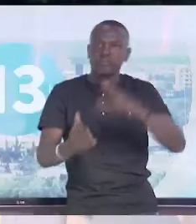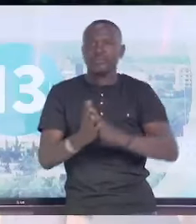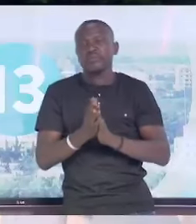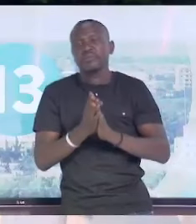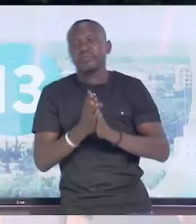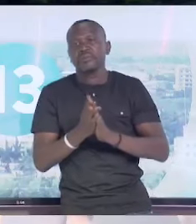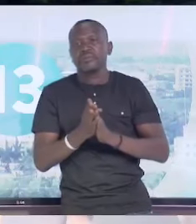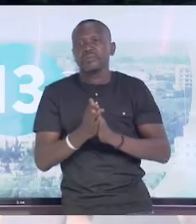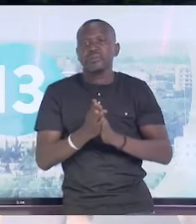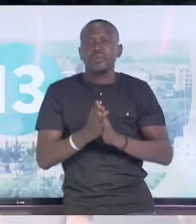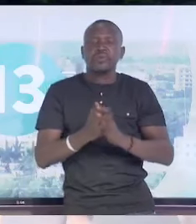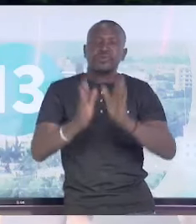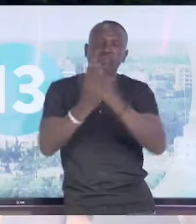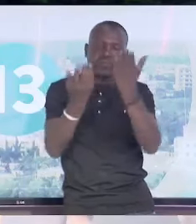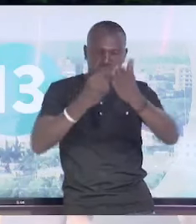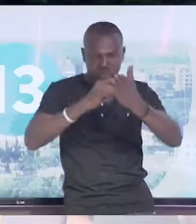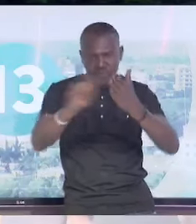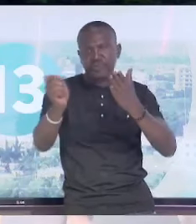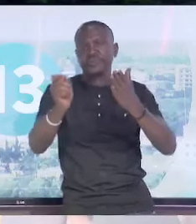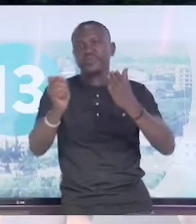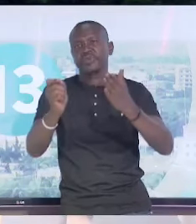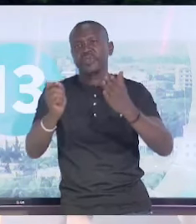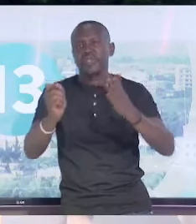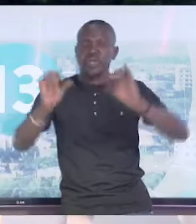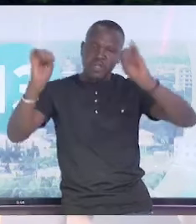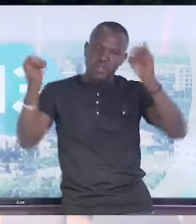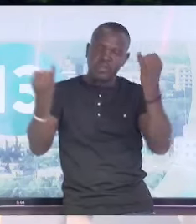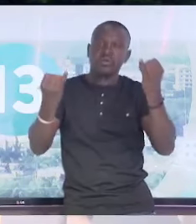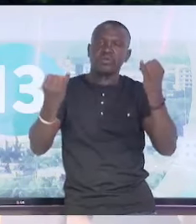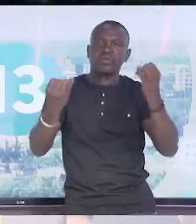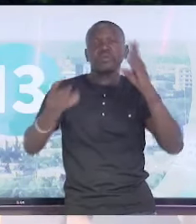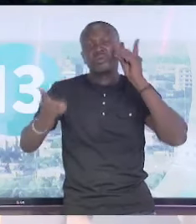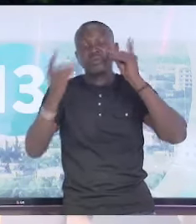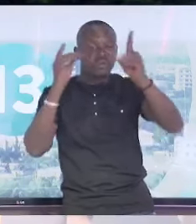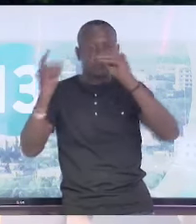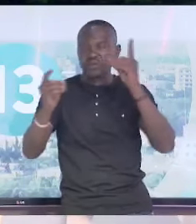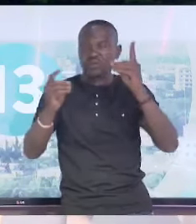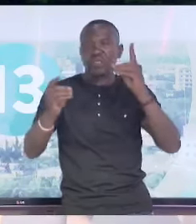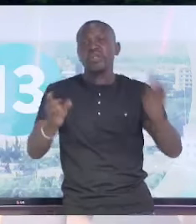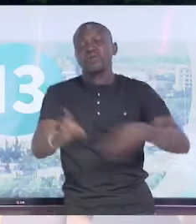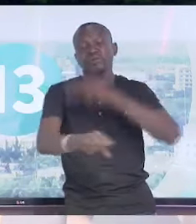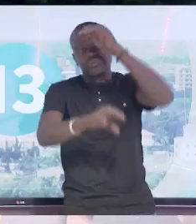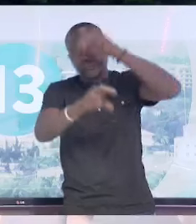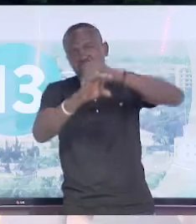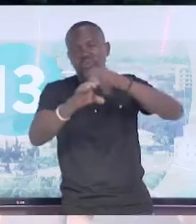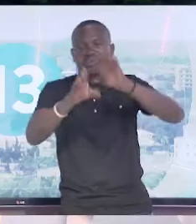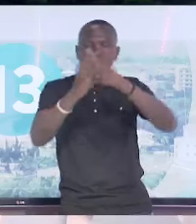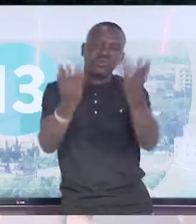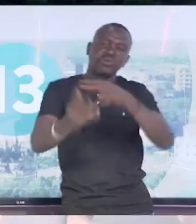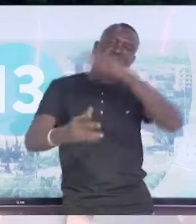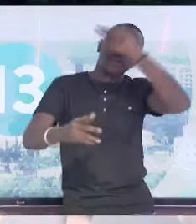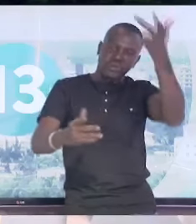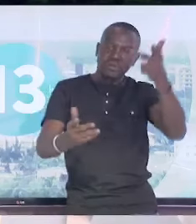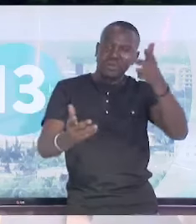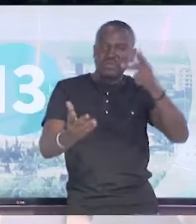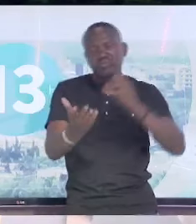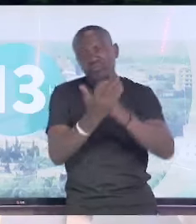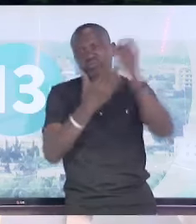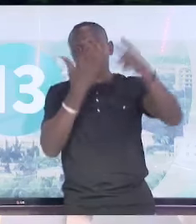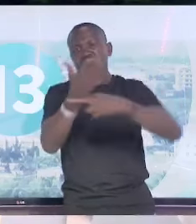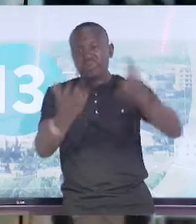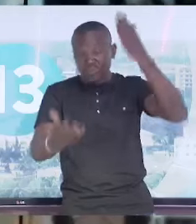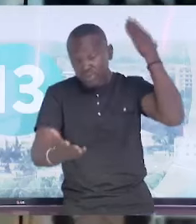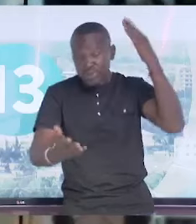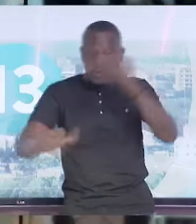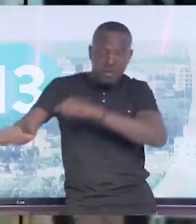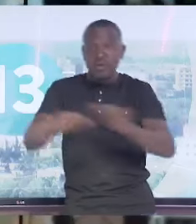La revue de presse a pour terminer l'actualité liée au dialogue intermaliens ouvert le 13 avril dernier et les nouvelles de la mise en œuvre du plan